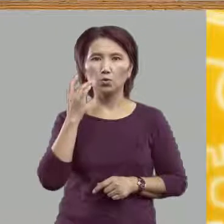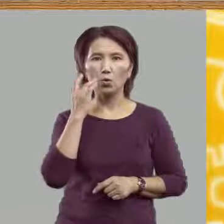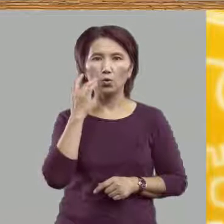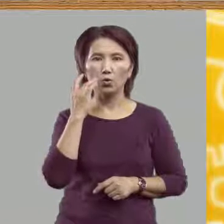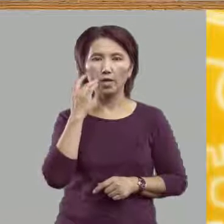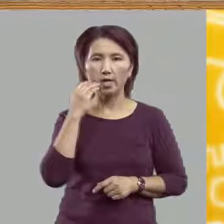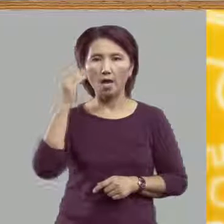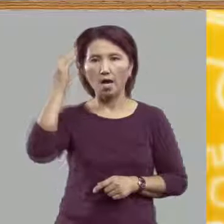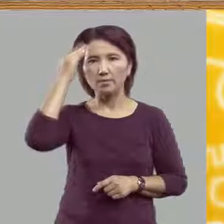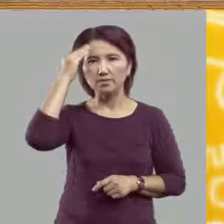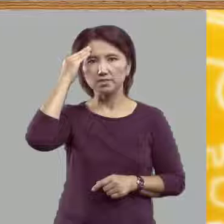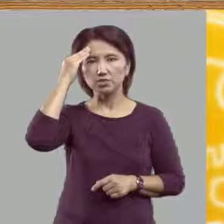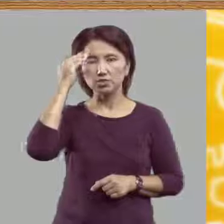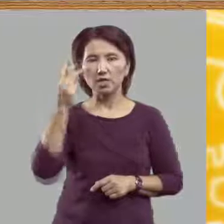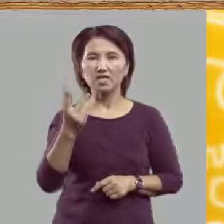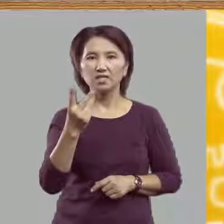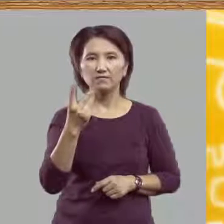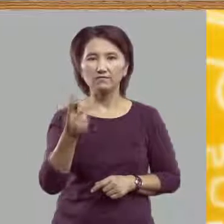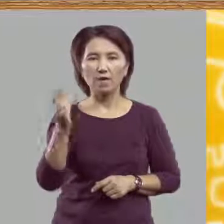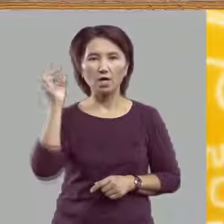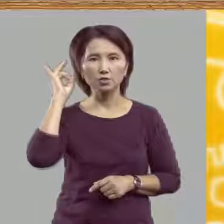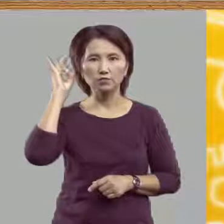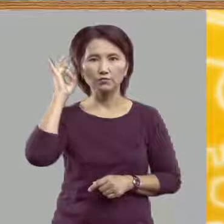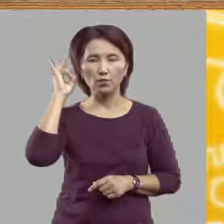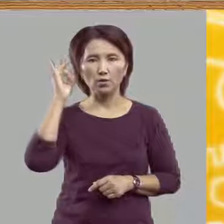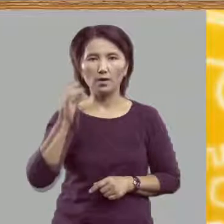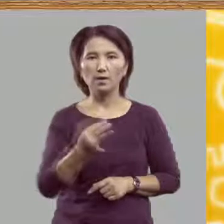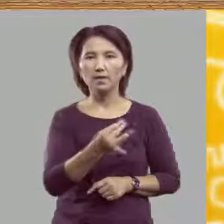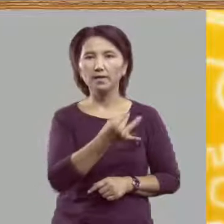которое обозначает два звука.